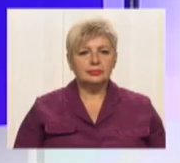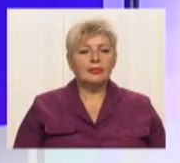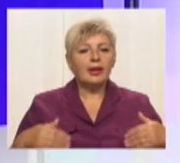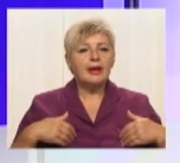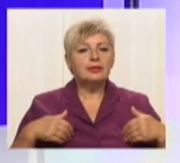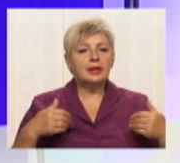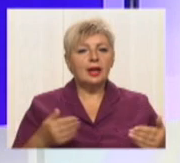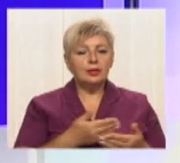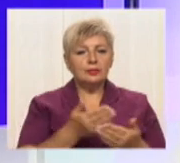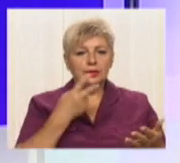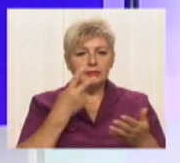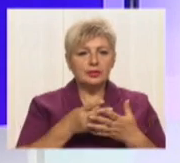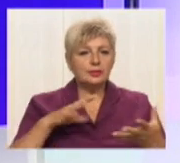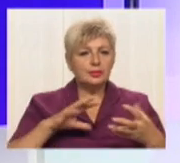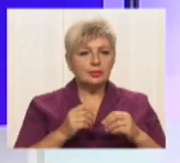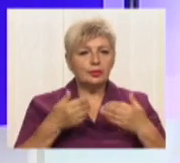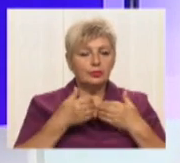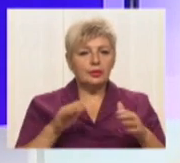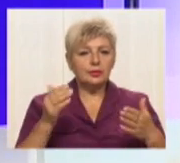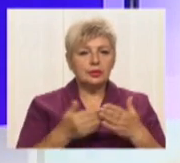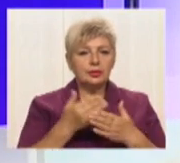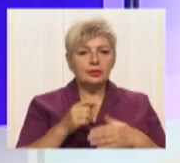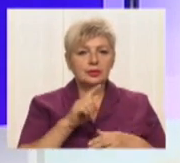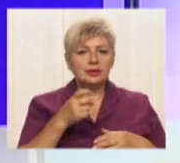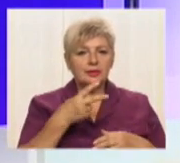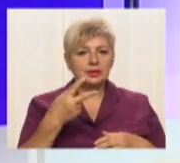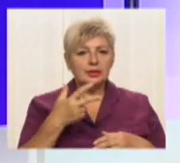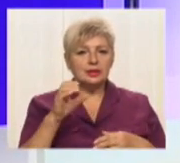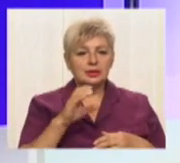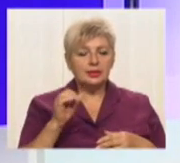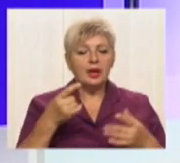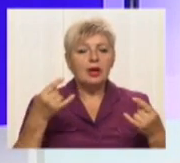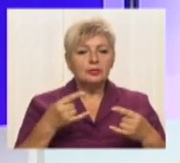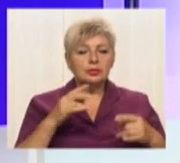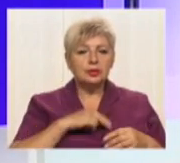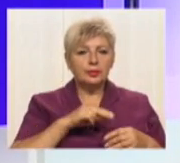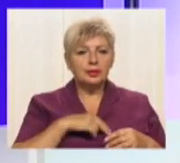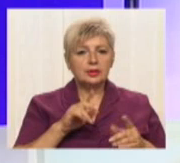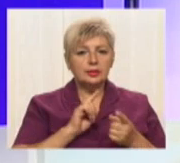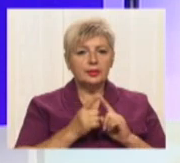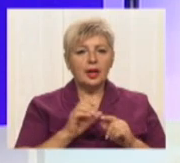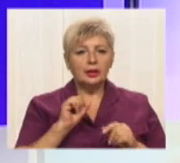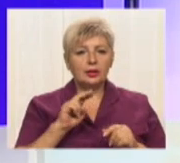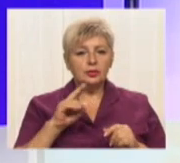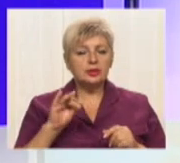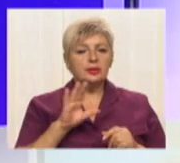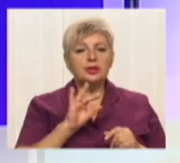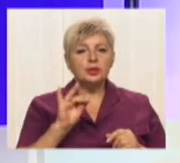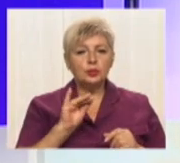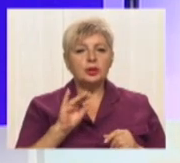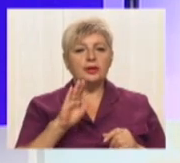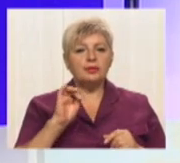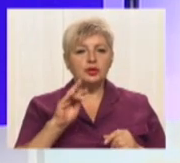Вітаю! Ви дивитесь підсумковий випуск новин за 23 серпня. В студії працює середоперекладачка Ганна Костікова та Юлія Віжан.